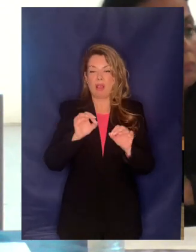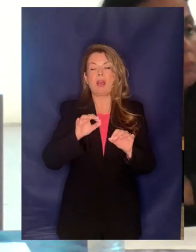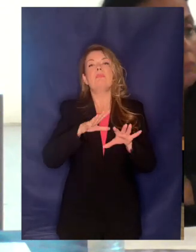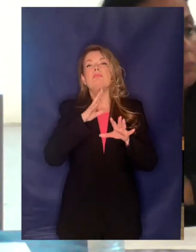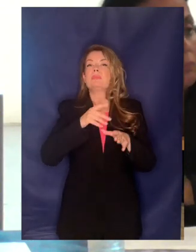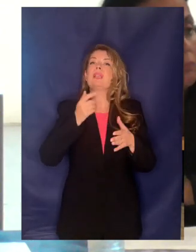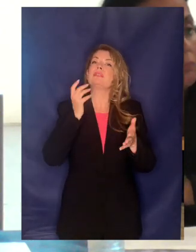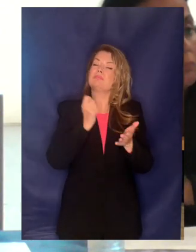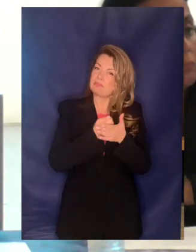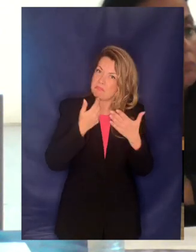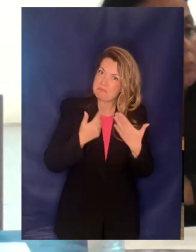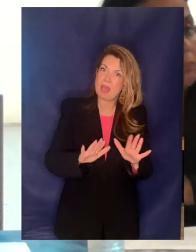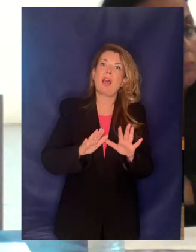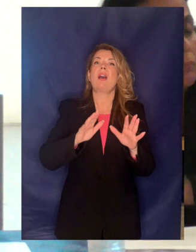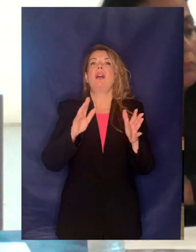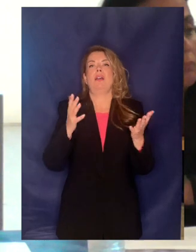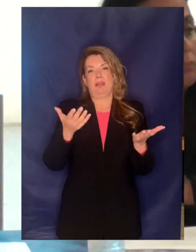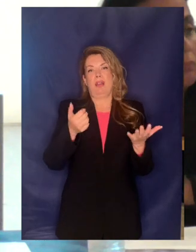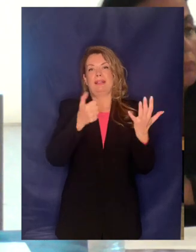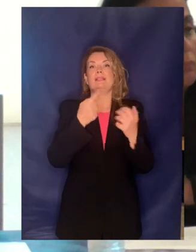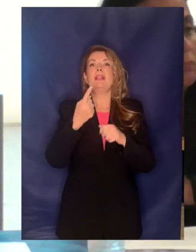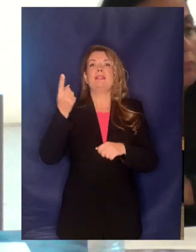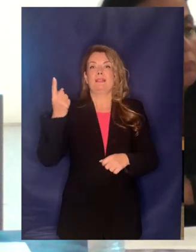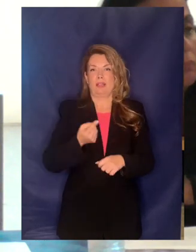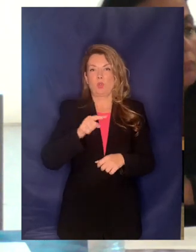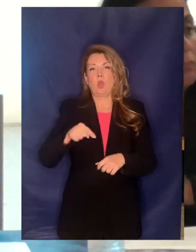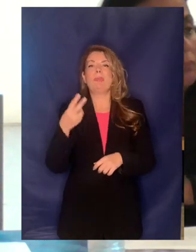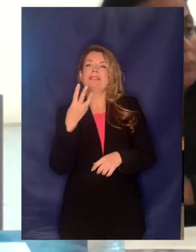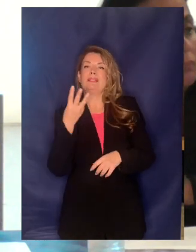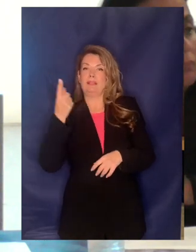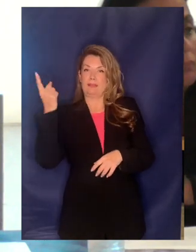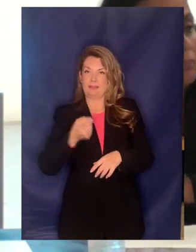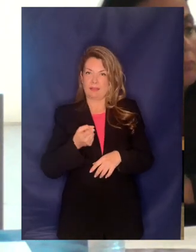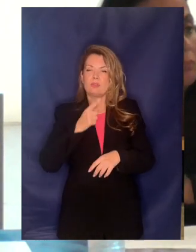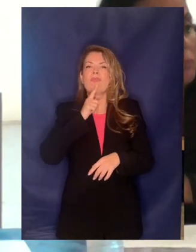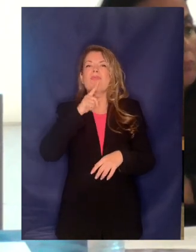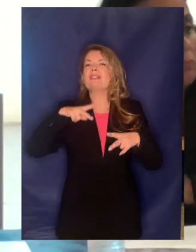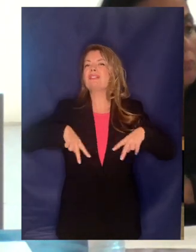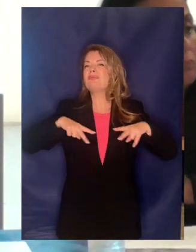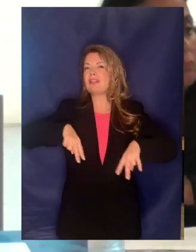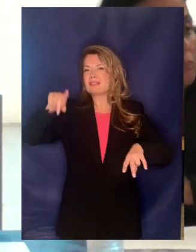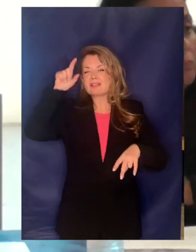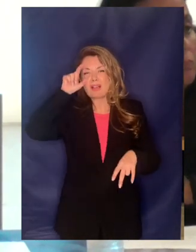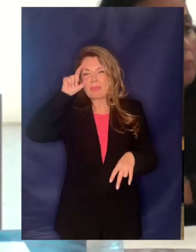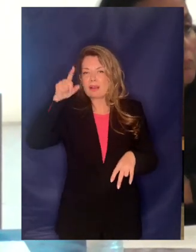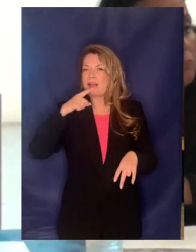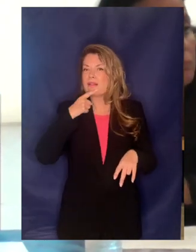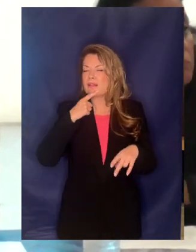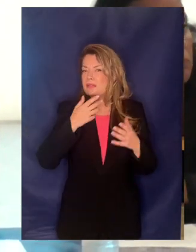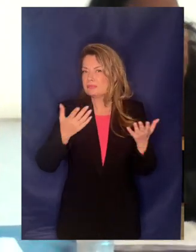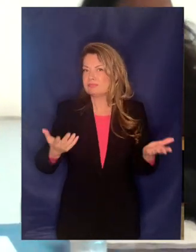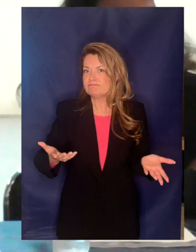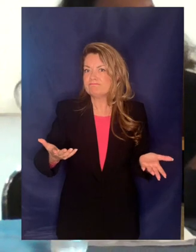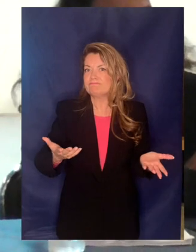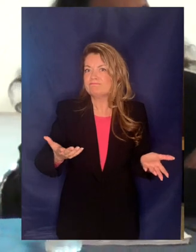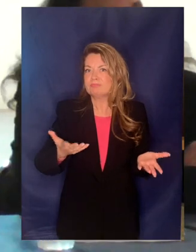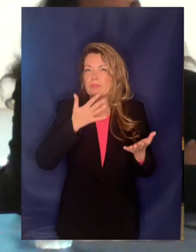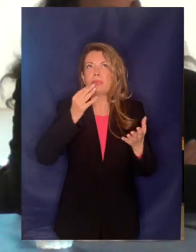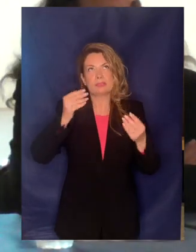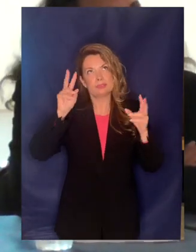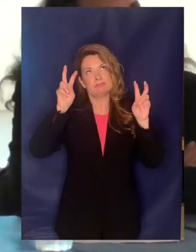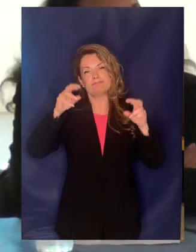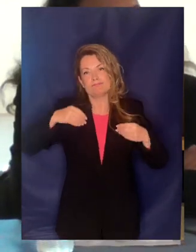,33% αυτό σημαίνει ότι η κυβέρνηση Σαμαρά αυτό το ποσοστό να πούμε ότι πήγε για